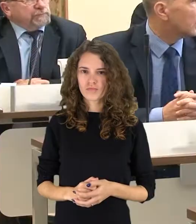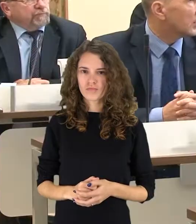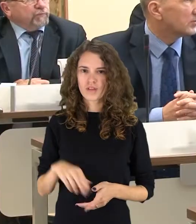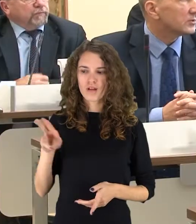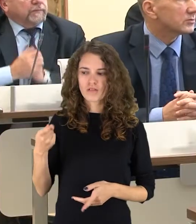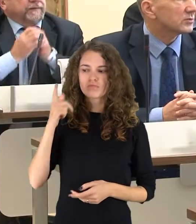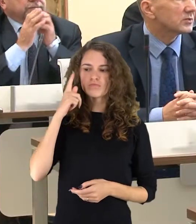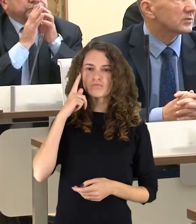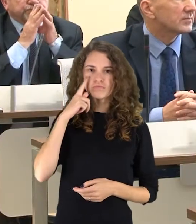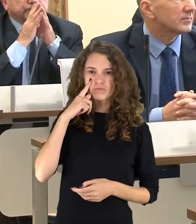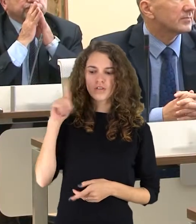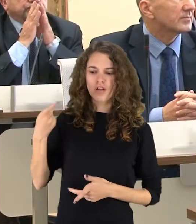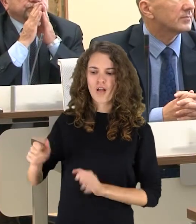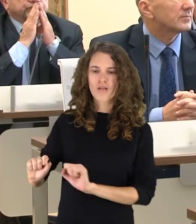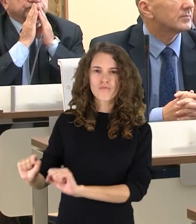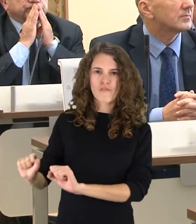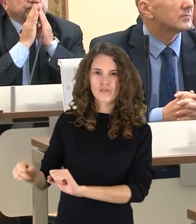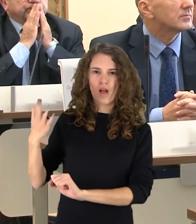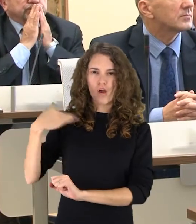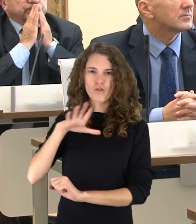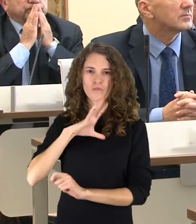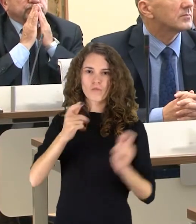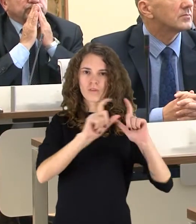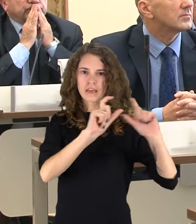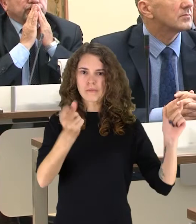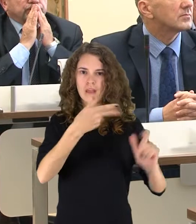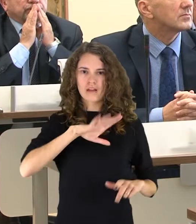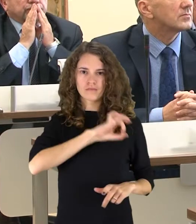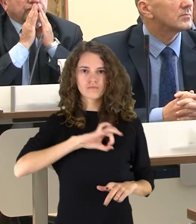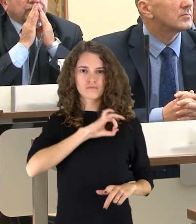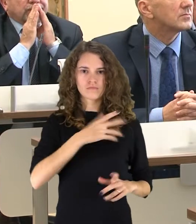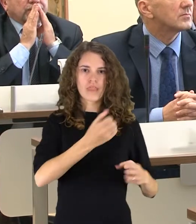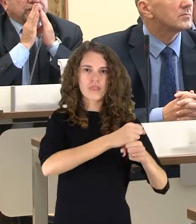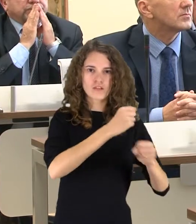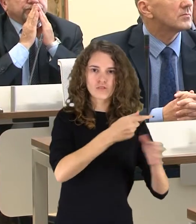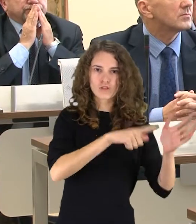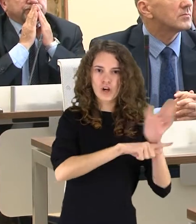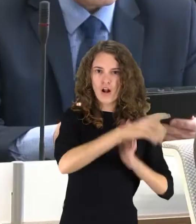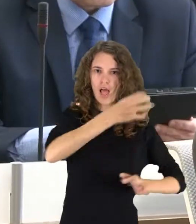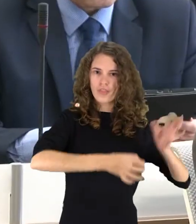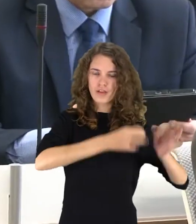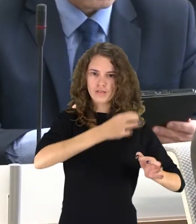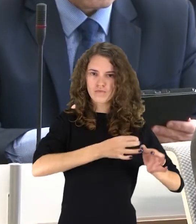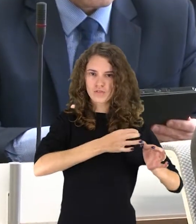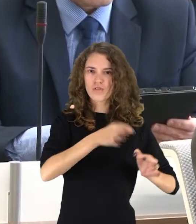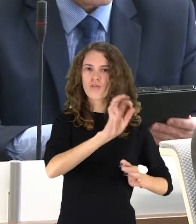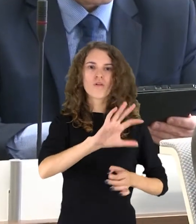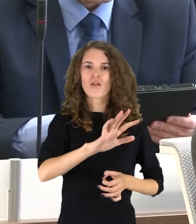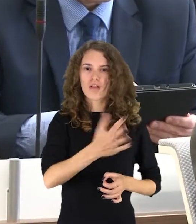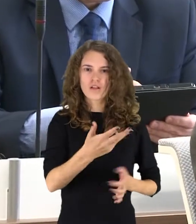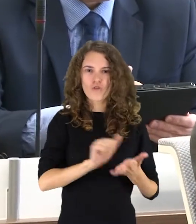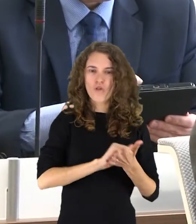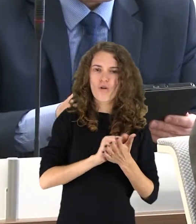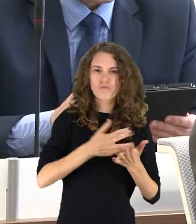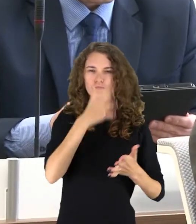Politikams nepraslydo prokis tai, kad mero pavaduotojo prieš tai dirbusio meškaičių gimnazijos direktoriumi atžvirgi buvo pradėtas į kitais ministerimas.